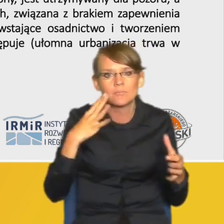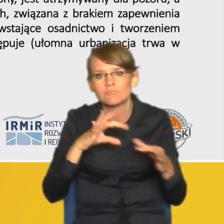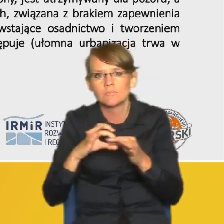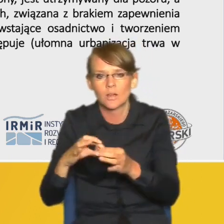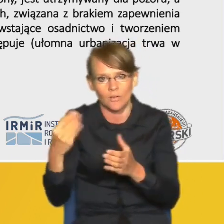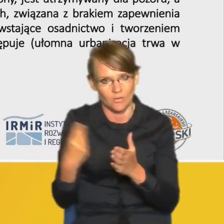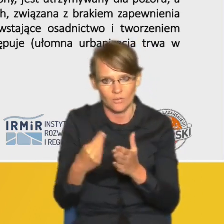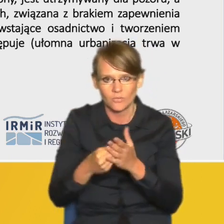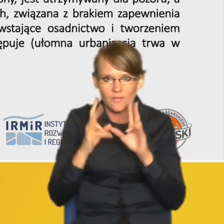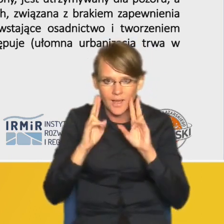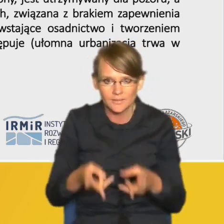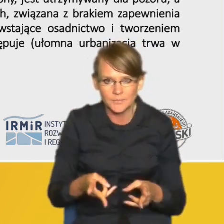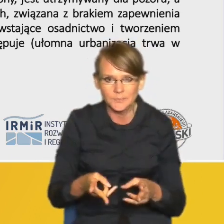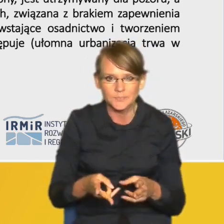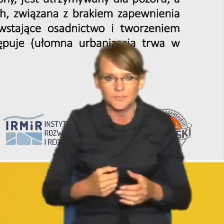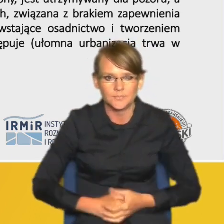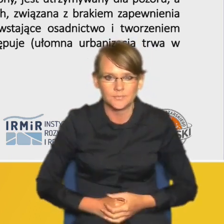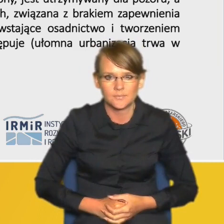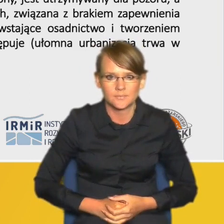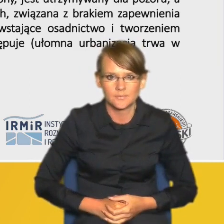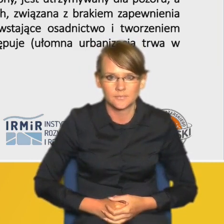te działania generują